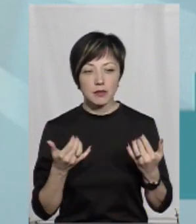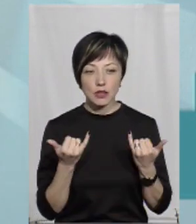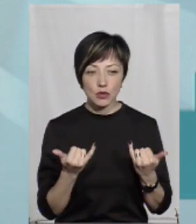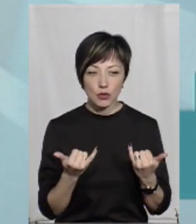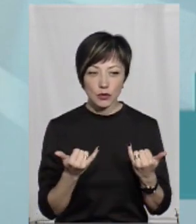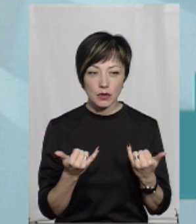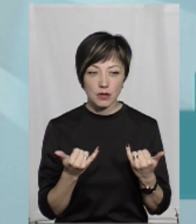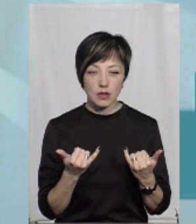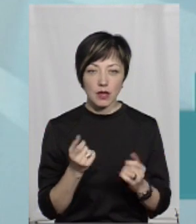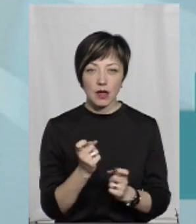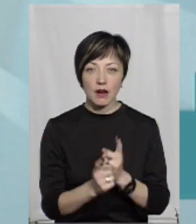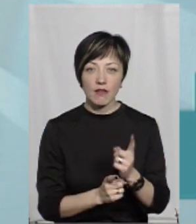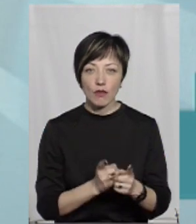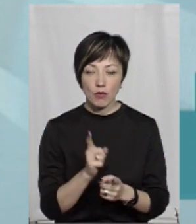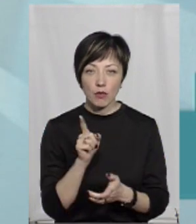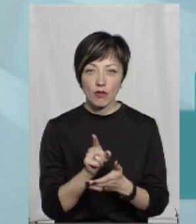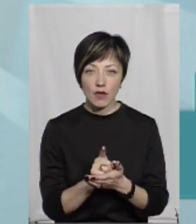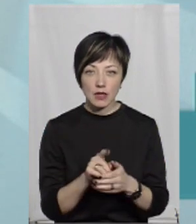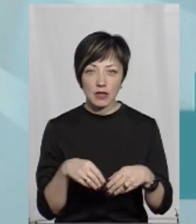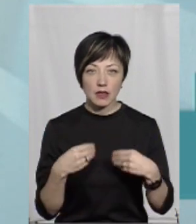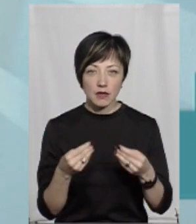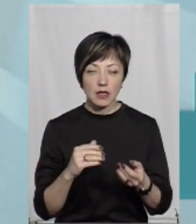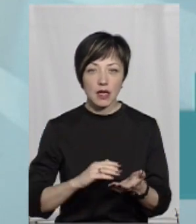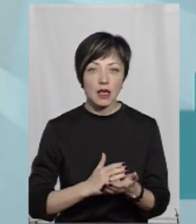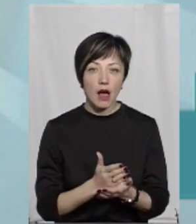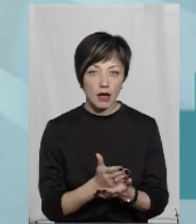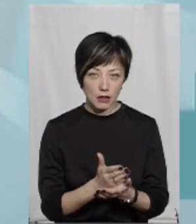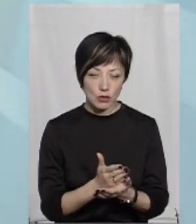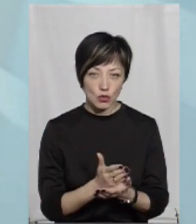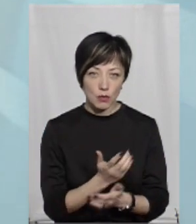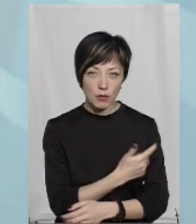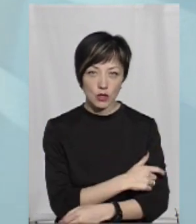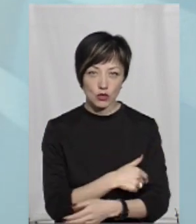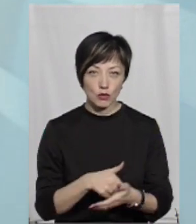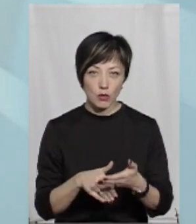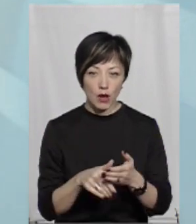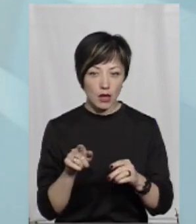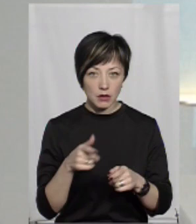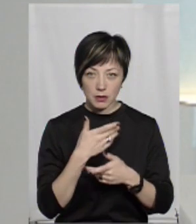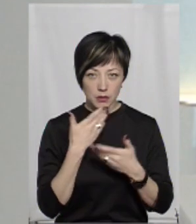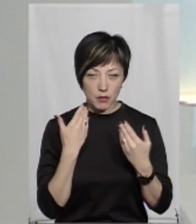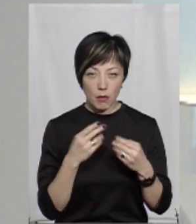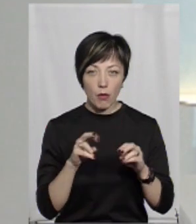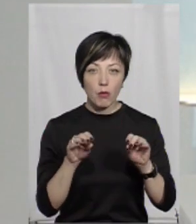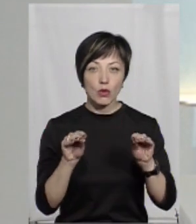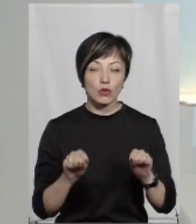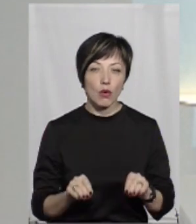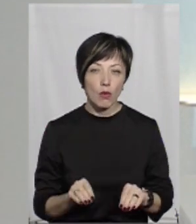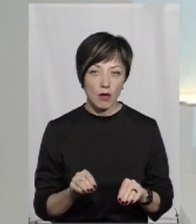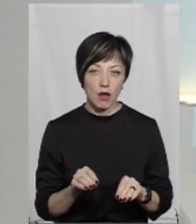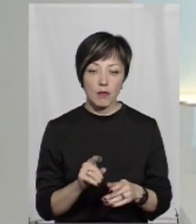йдемо в реформу, означає, ми повинні надавати якісну медичну допомогу. А там немає? По протоколах.